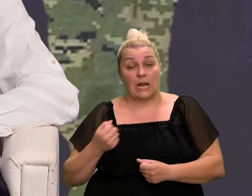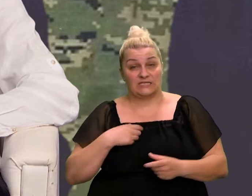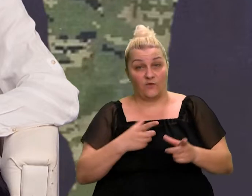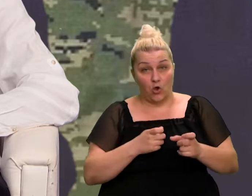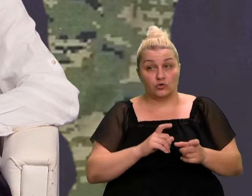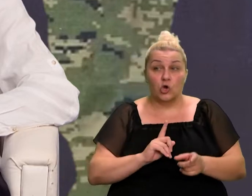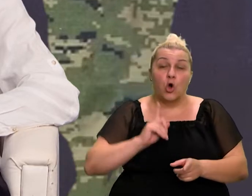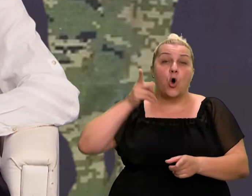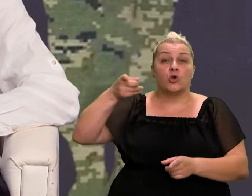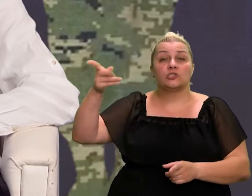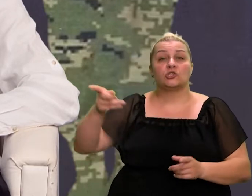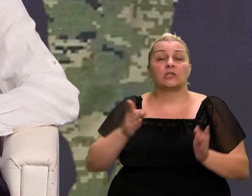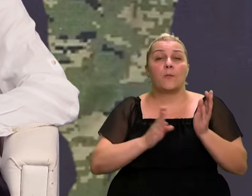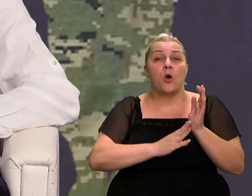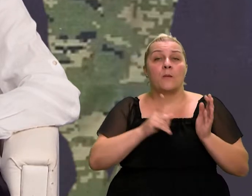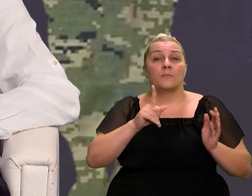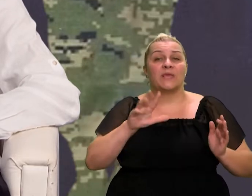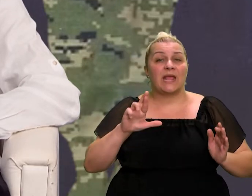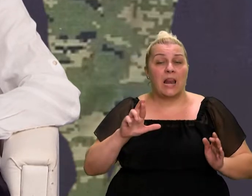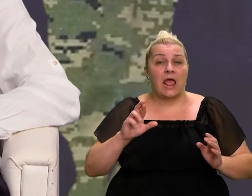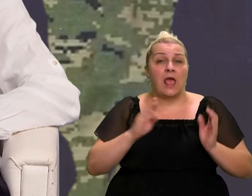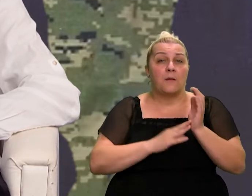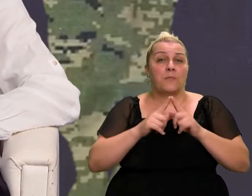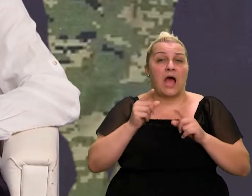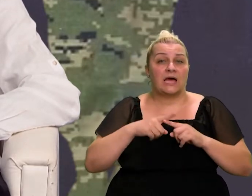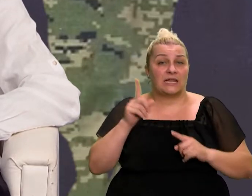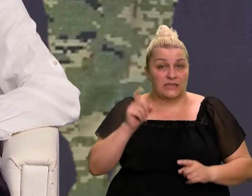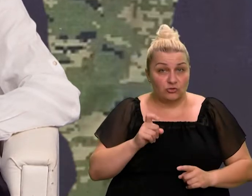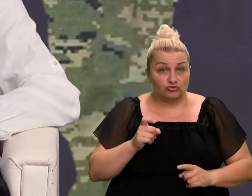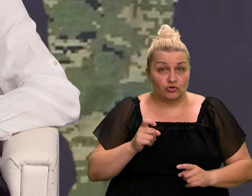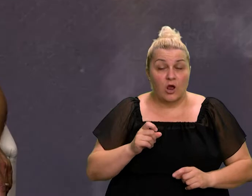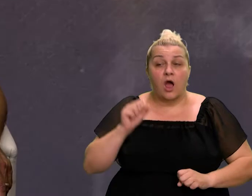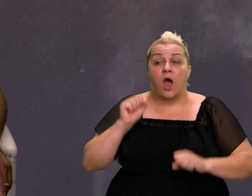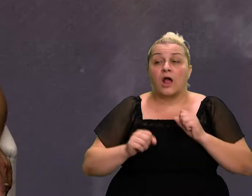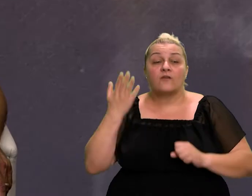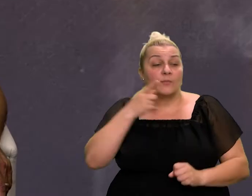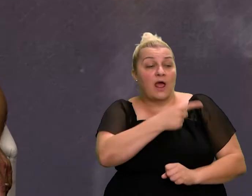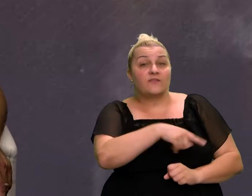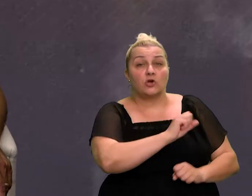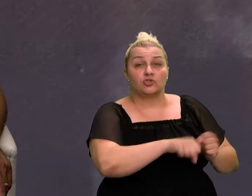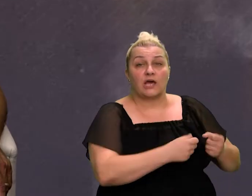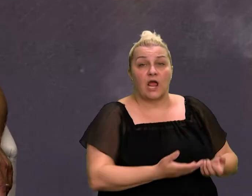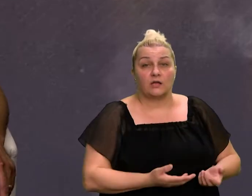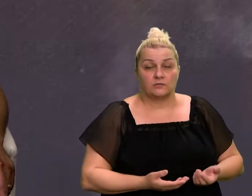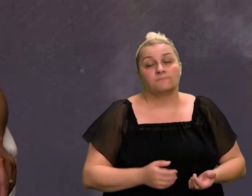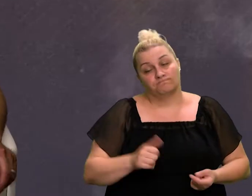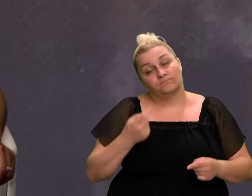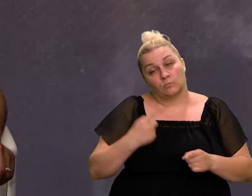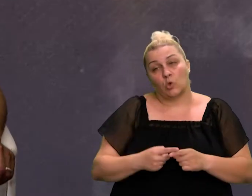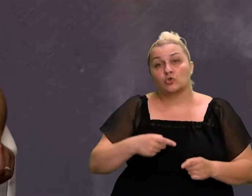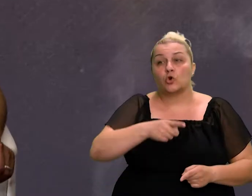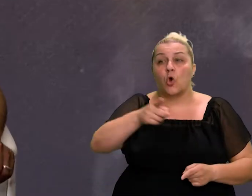su kod samozvanog šerefa, Mire Malteća. Kako je bila vaša tada reakcija? Pa naša reakcija tada, s obzirom da oni, jednostavno sve što je